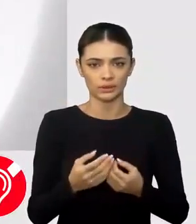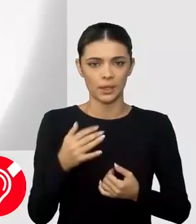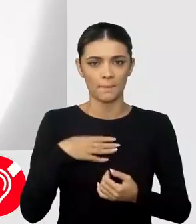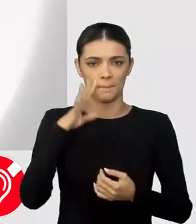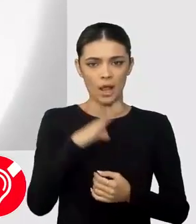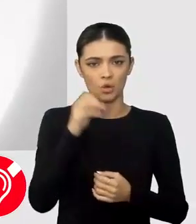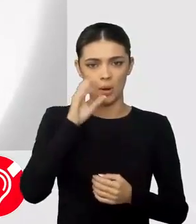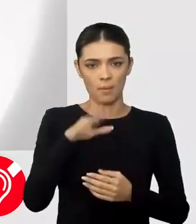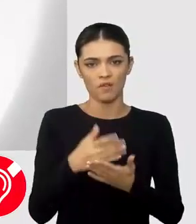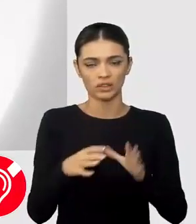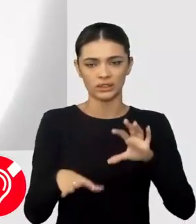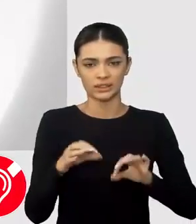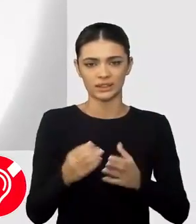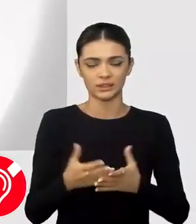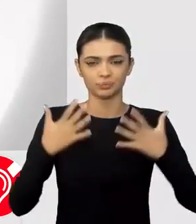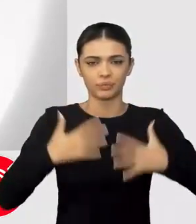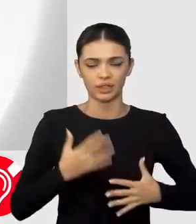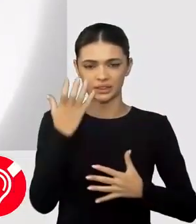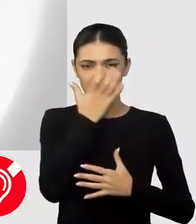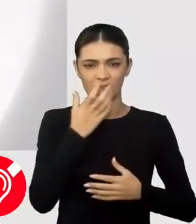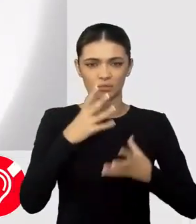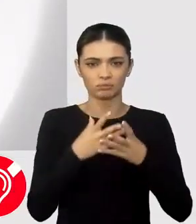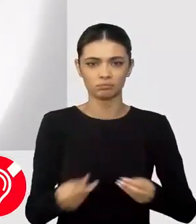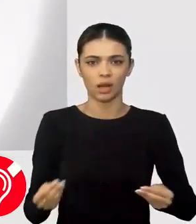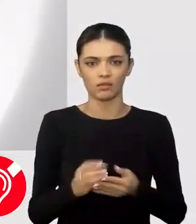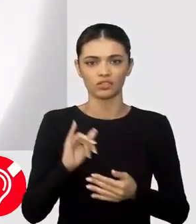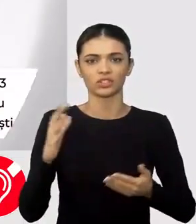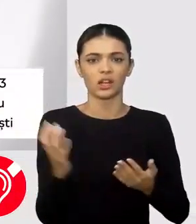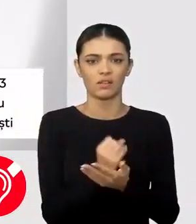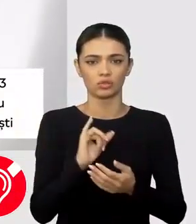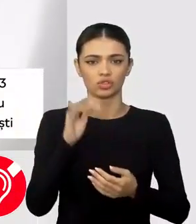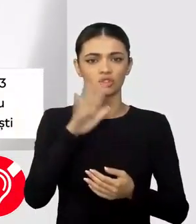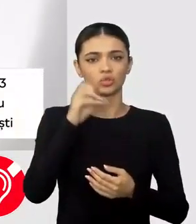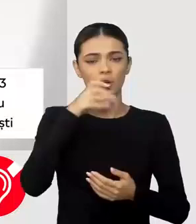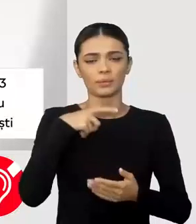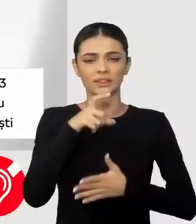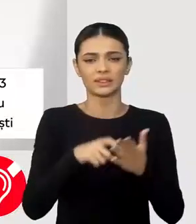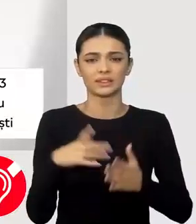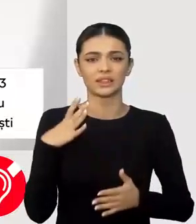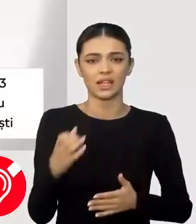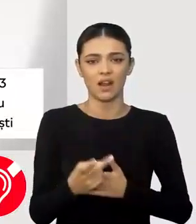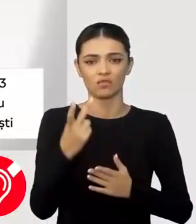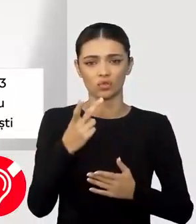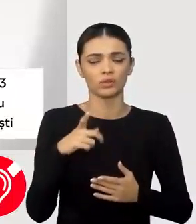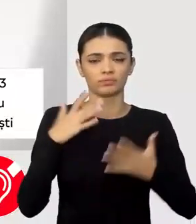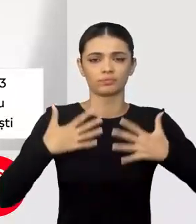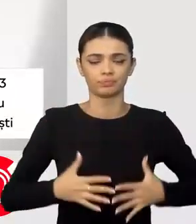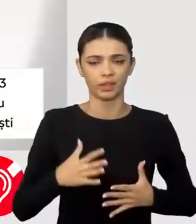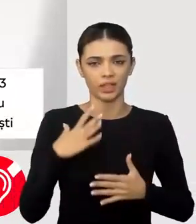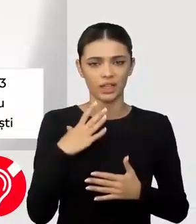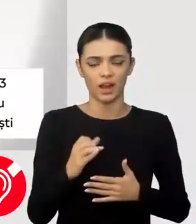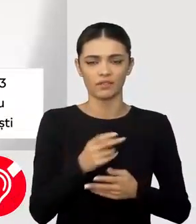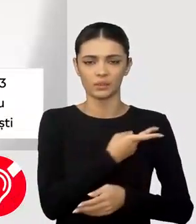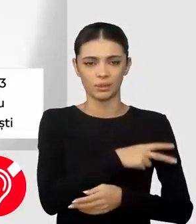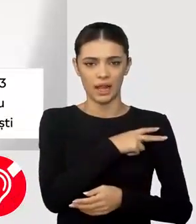în urma incidentului. Patru persoane au fost, din păcate, găsite carbonizate de către salvatori, iar alții cinci sunt răniți, dintre